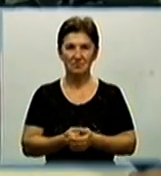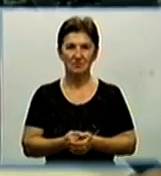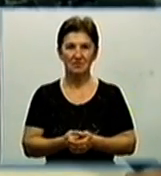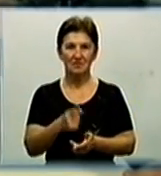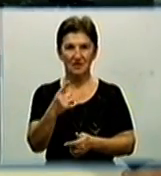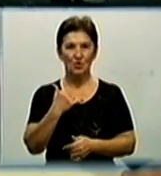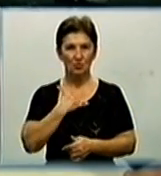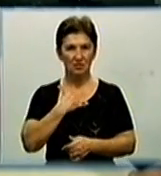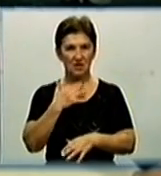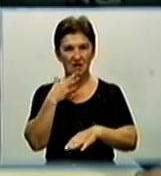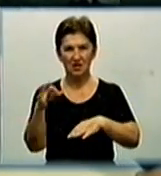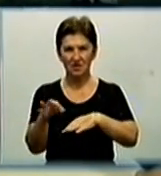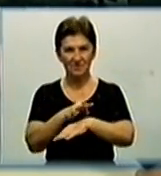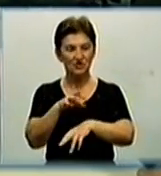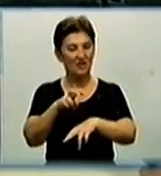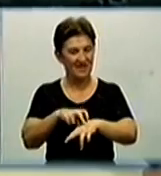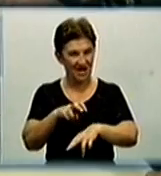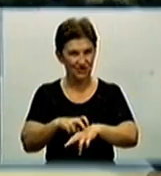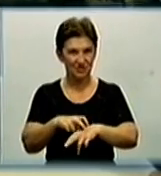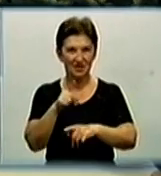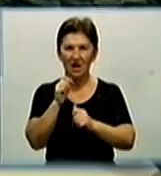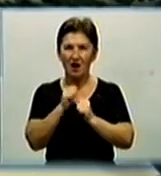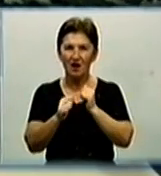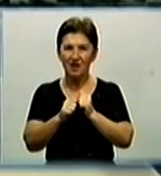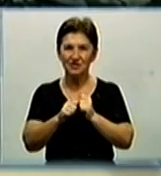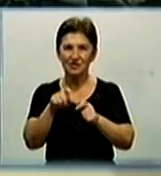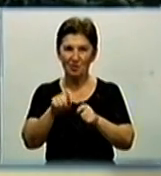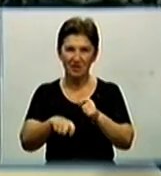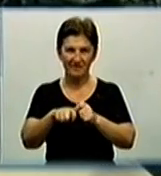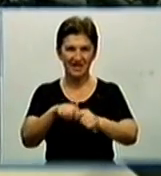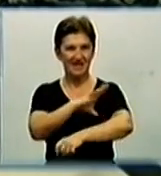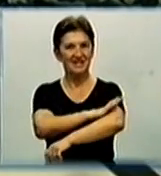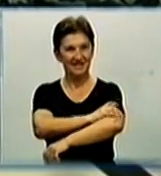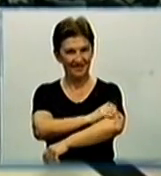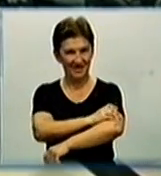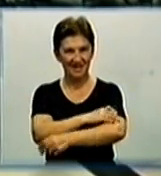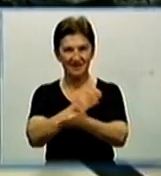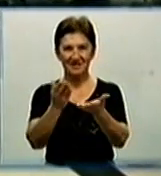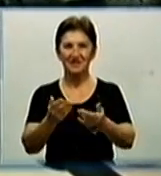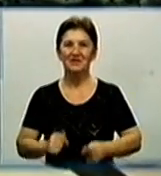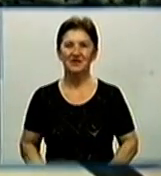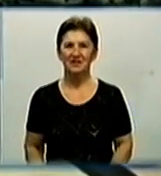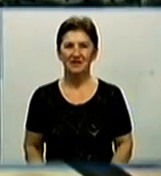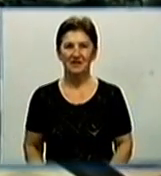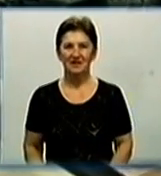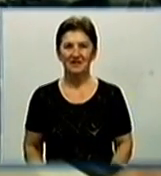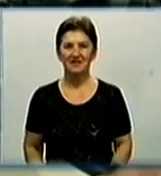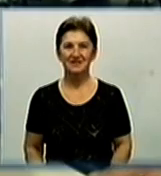жінка розчихує, мене каже, утром ввечері провіряє. Тому можна йти варіба, тим більше добровольців.